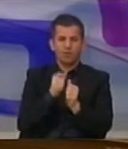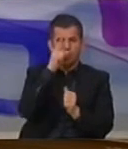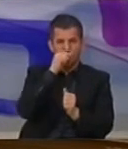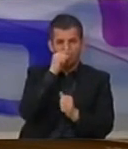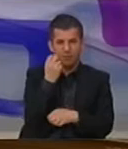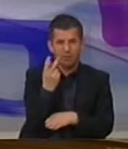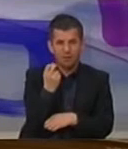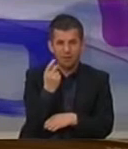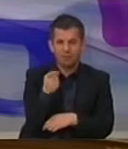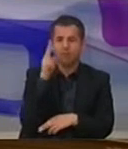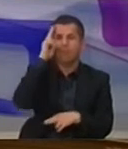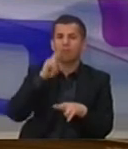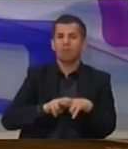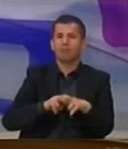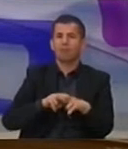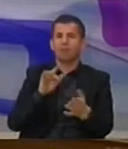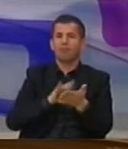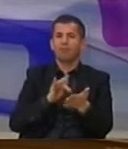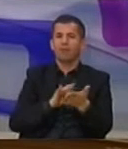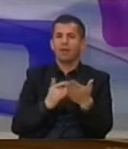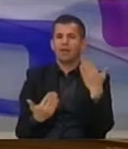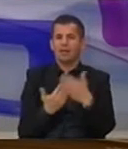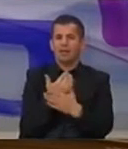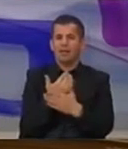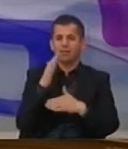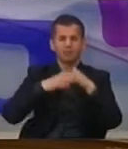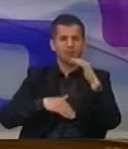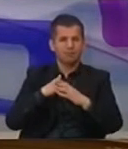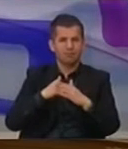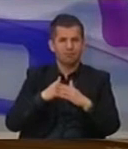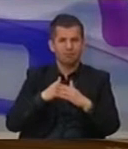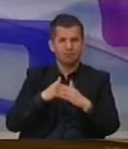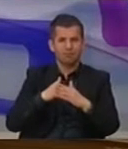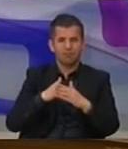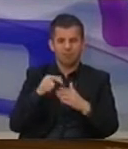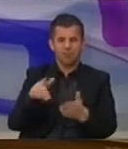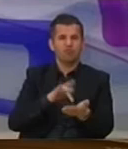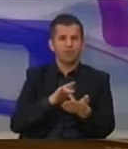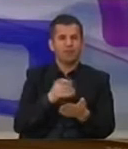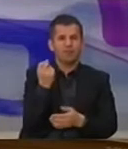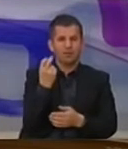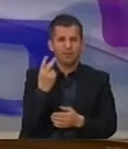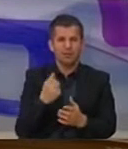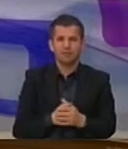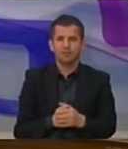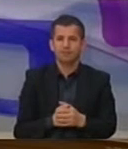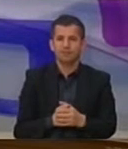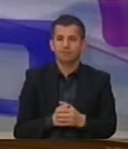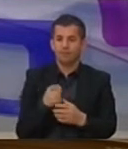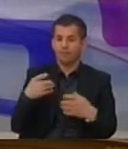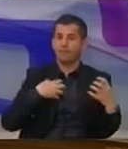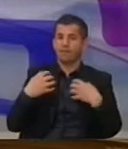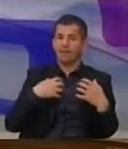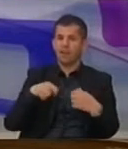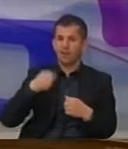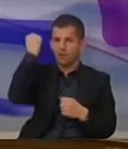Prishtines për të përcaktuar një lokalitet të ri për ndërtimin e tinë qendrën e Prishtines. Nërsa, theatri komtar i